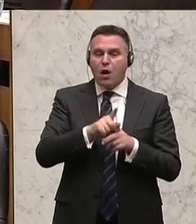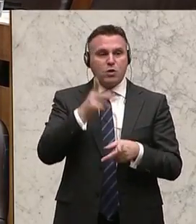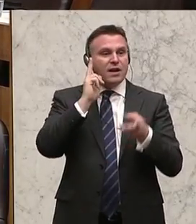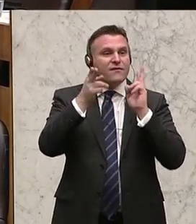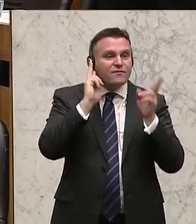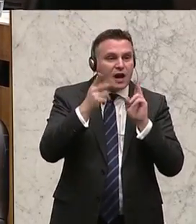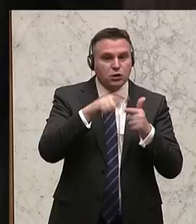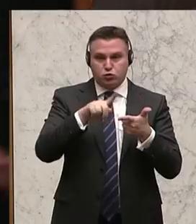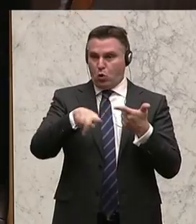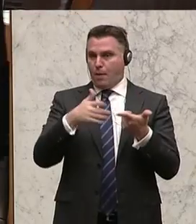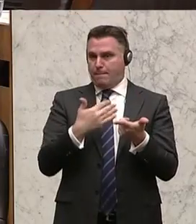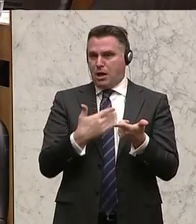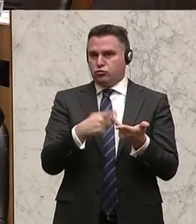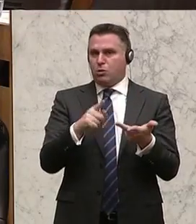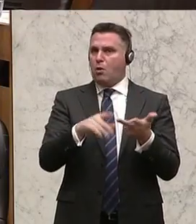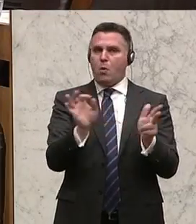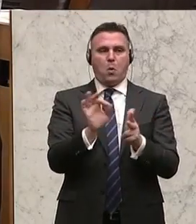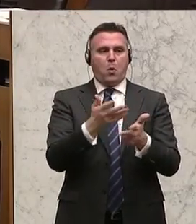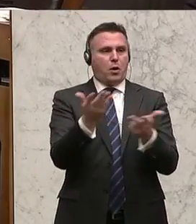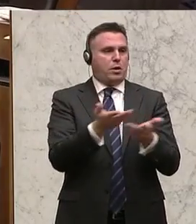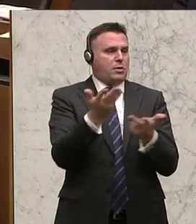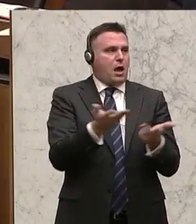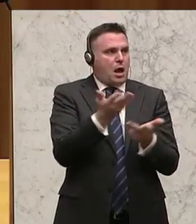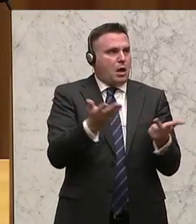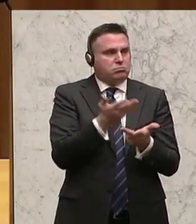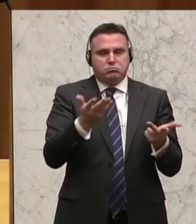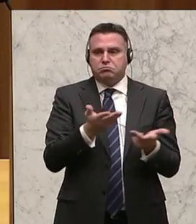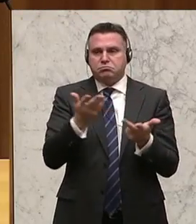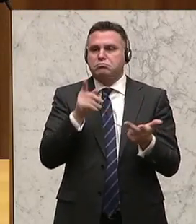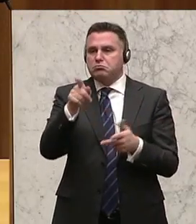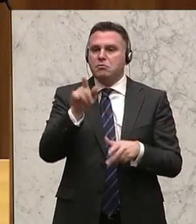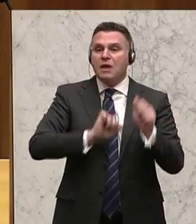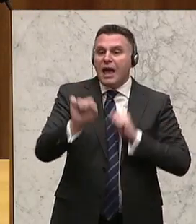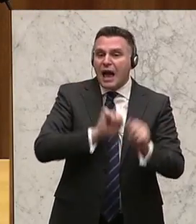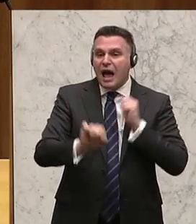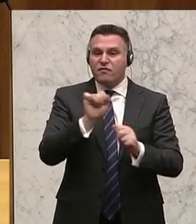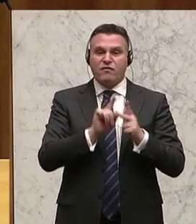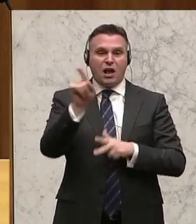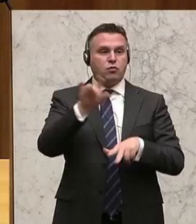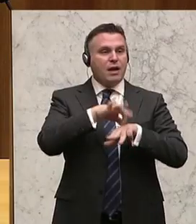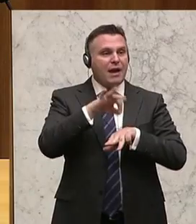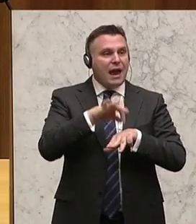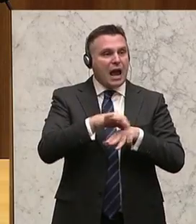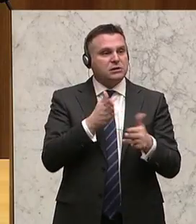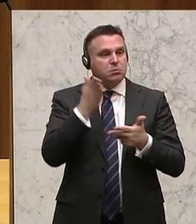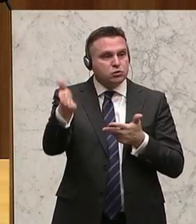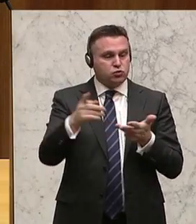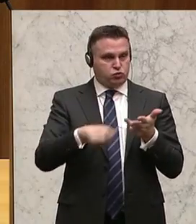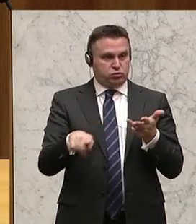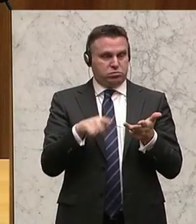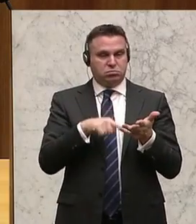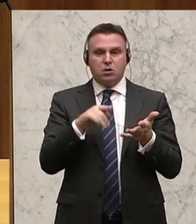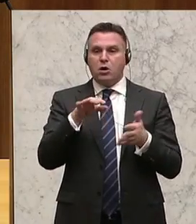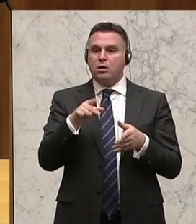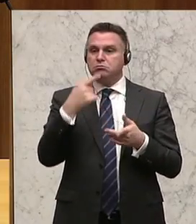Friseurin gehen, wenn wir in irgendeiner Form einen Anwalt besuchen oder eine Ärztin oder einen Arzt besuchen, die